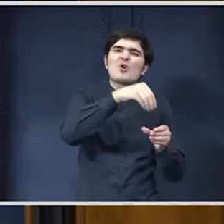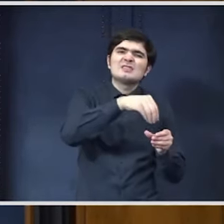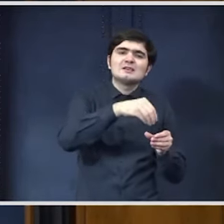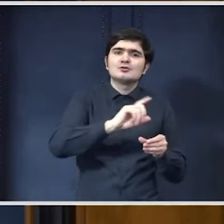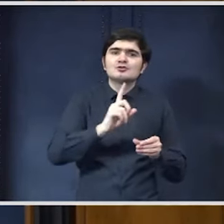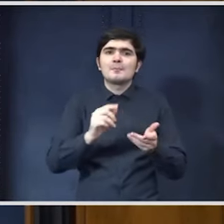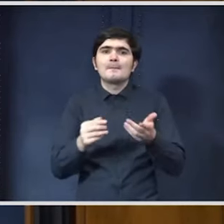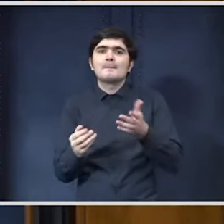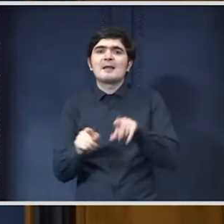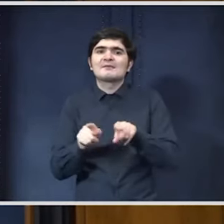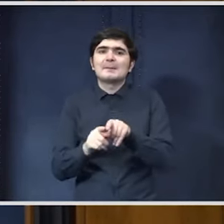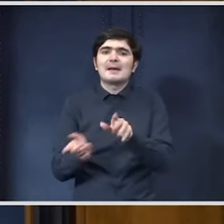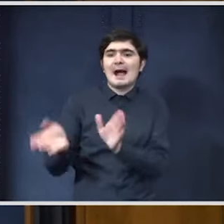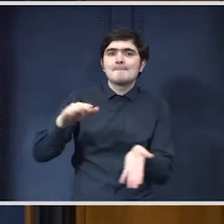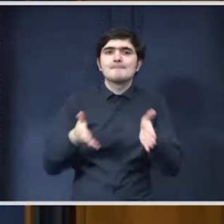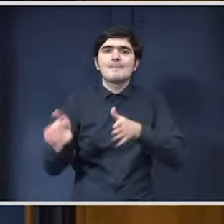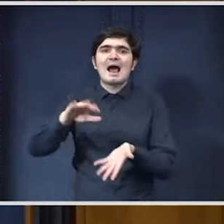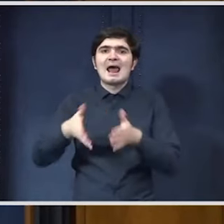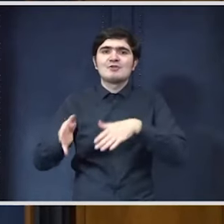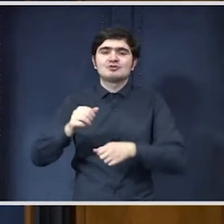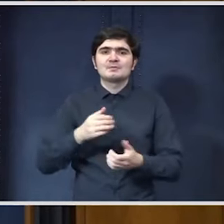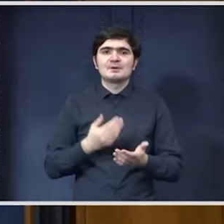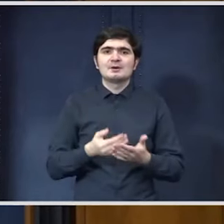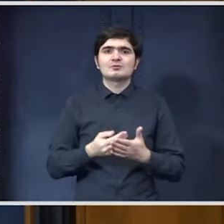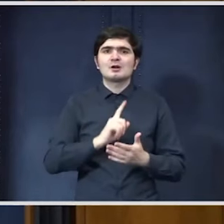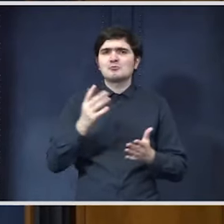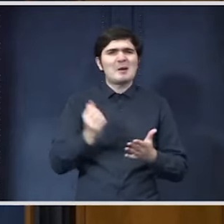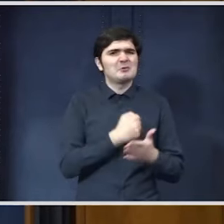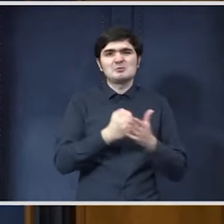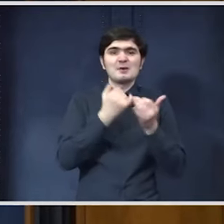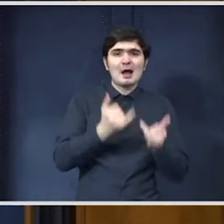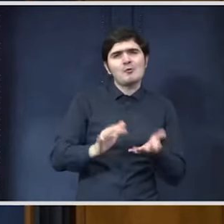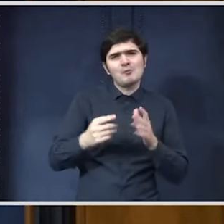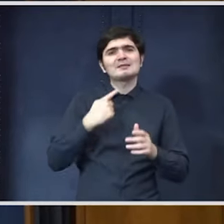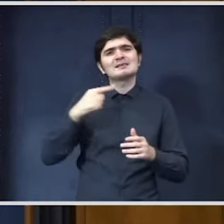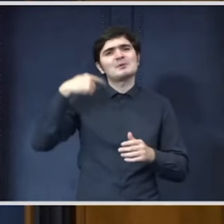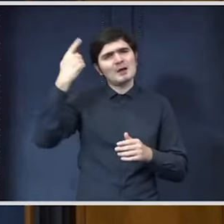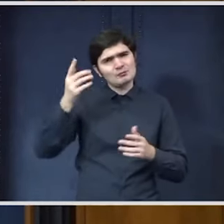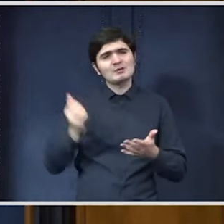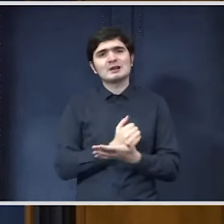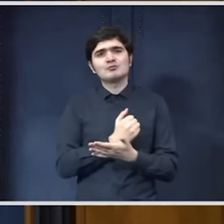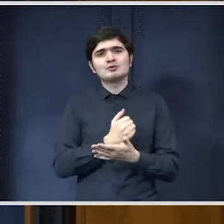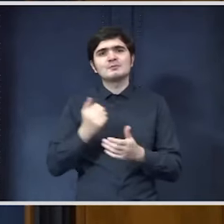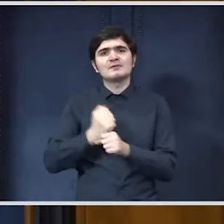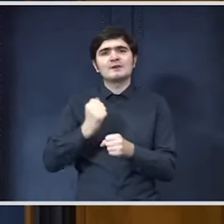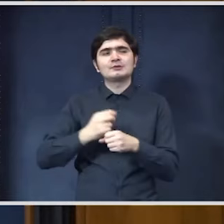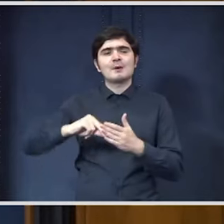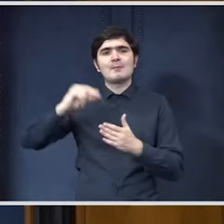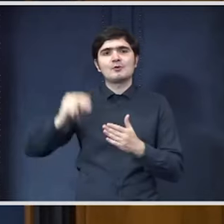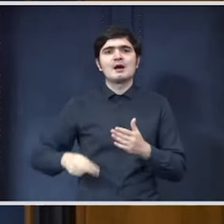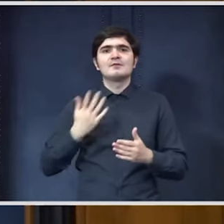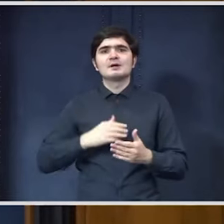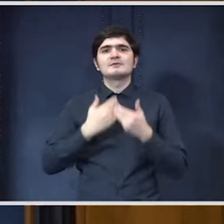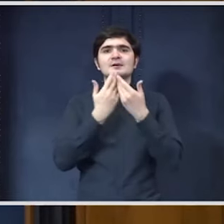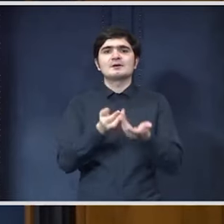mai puțin pe ambalaj și că nu am reușit cel puțin până acum poate că vom reuși până săptămâna viitoare când îl aprobăm să-i dăm